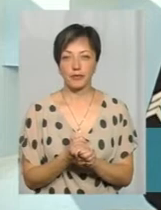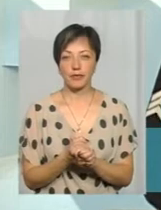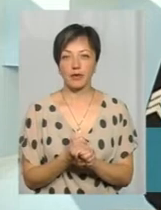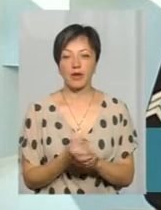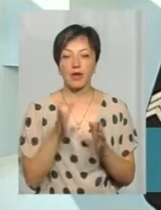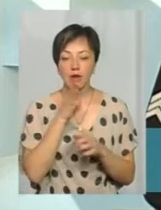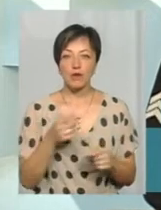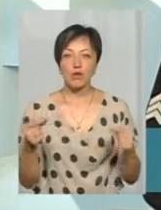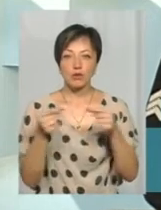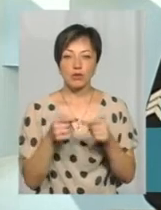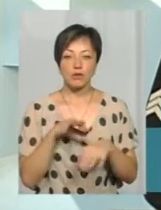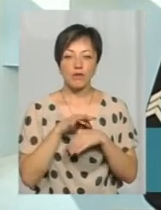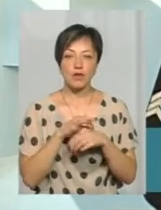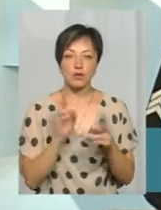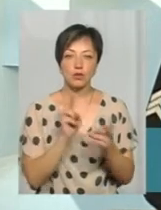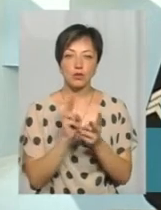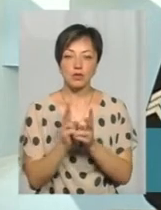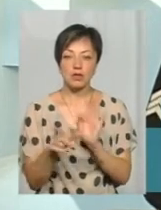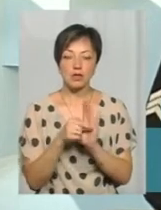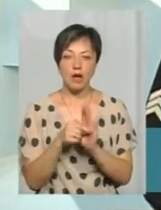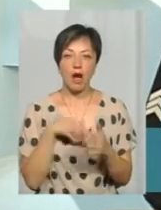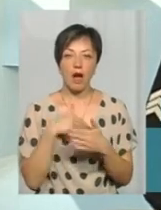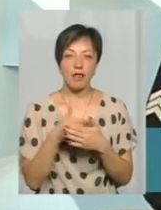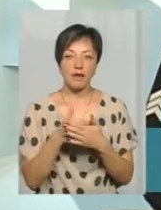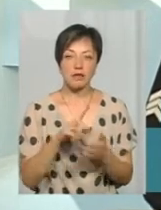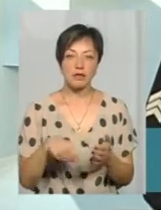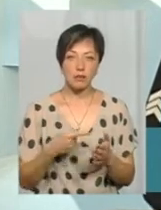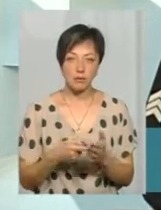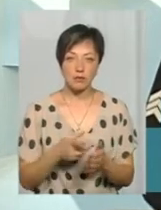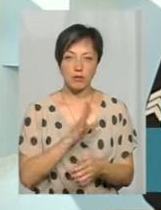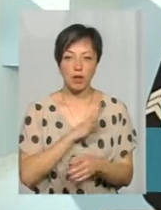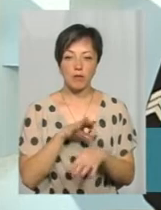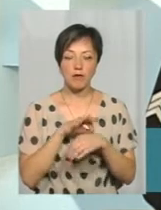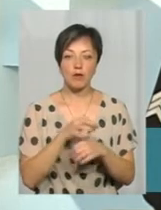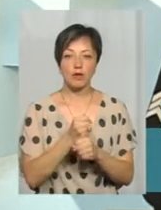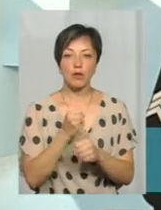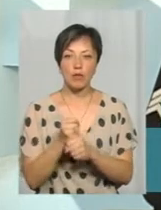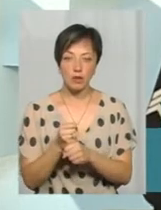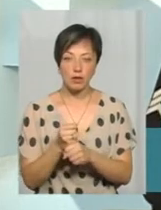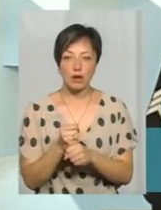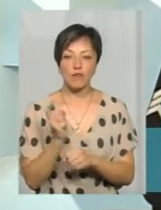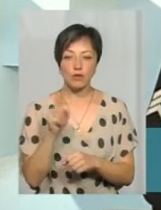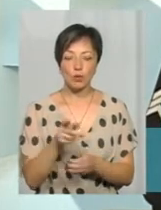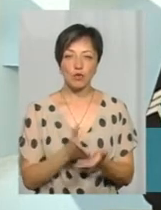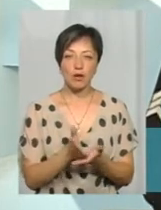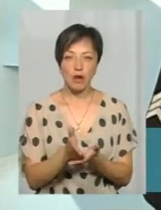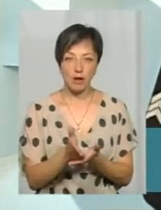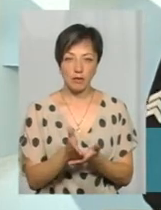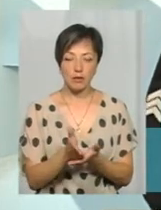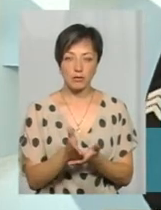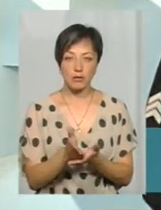Водночас тим проведені зустрічі з активістами міста, була проведена робота в тому напрямку,